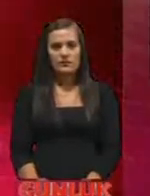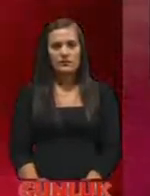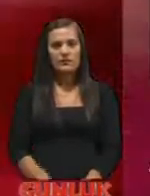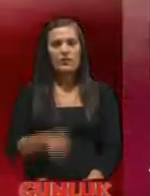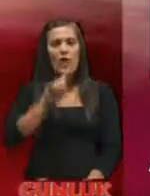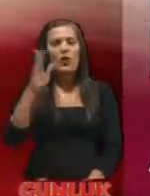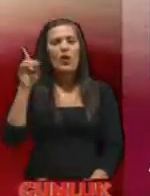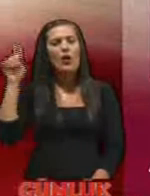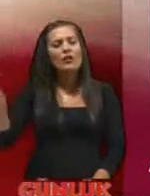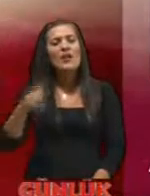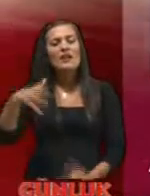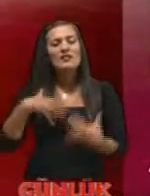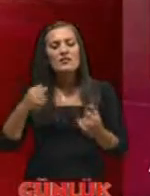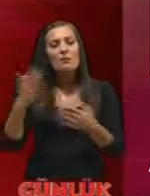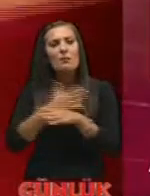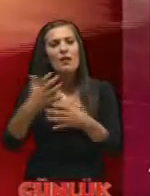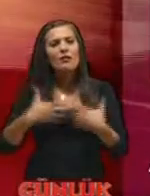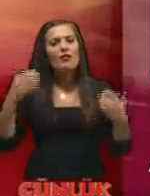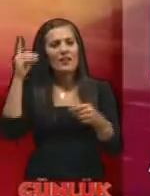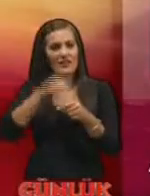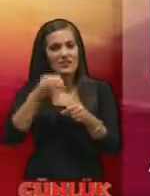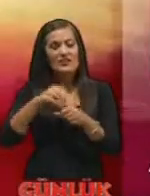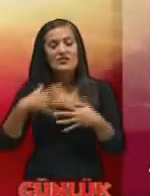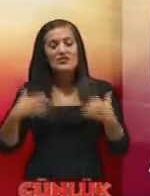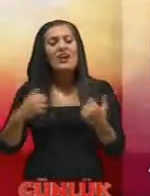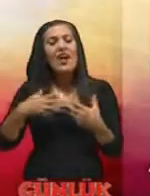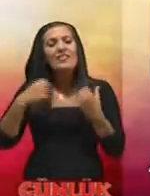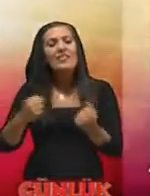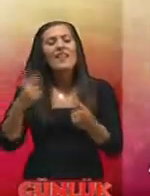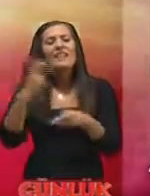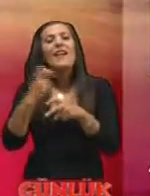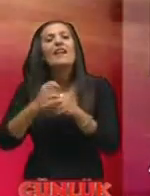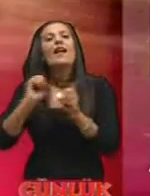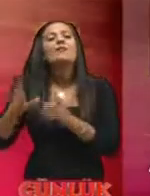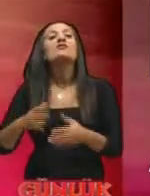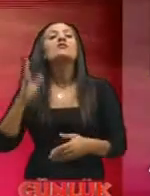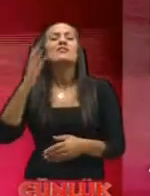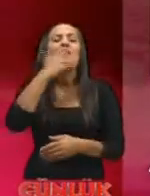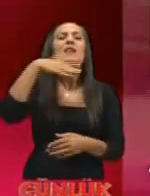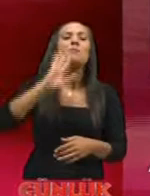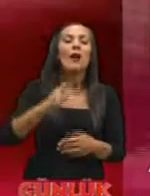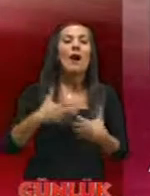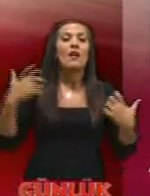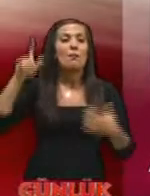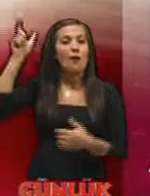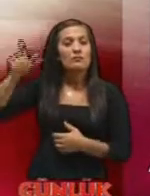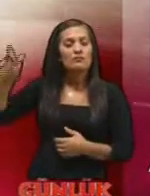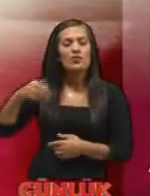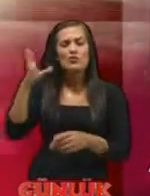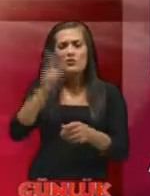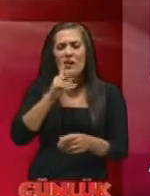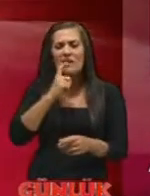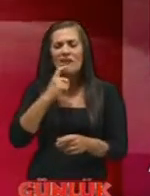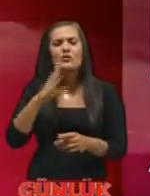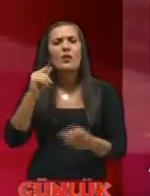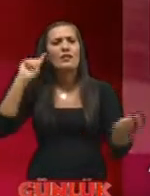onlar can ve mal güvenliğimiz için canlarını tehlikeye atmaktan çekilmeyen kahramanlar ve son yıllarda büyük bir değişim